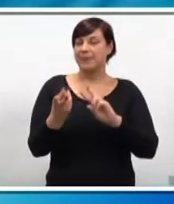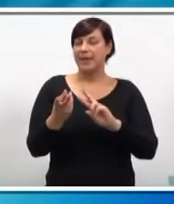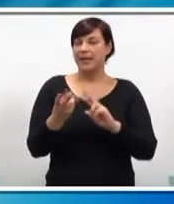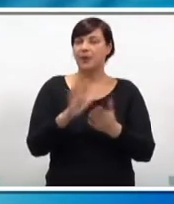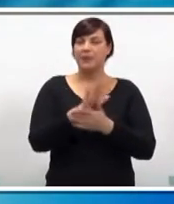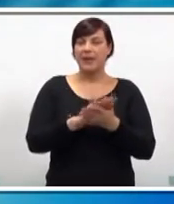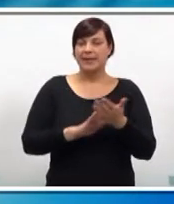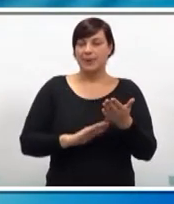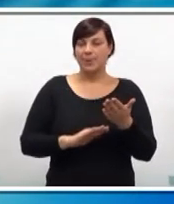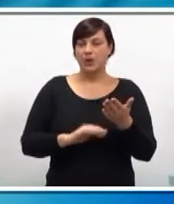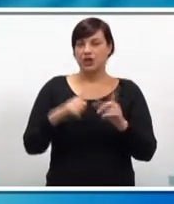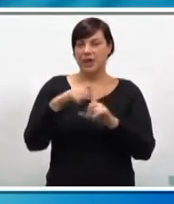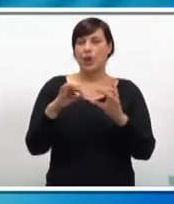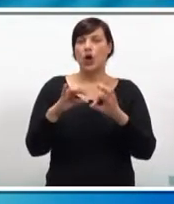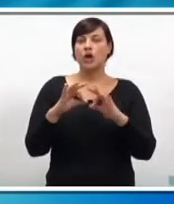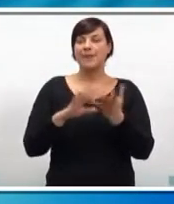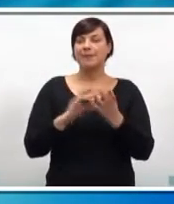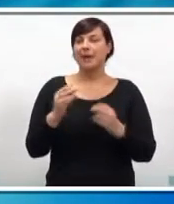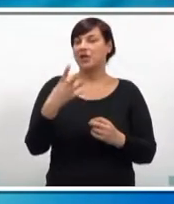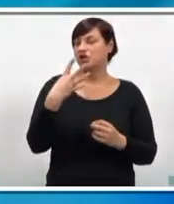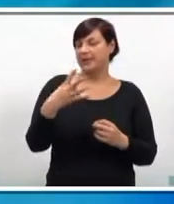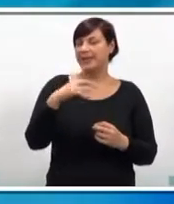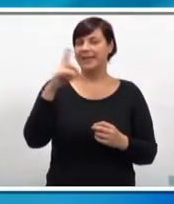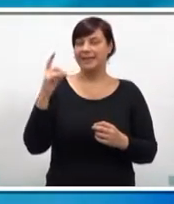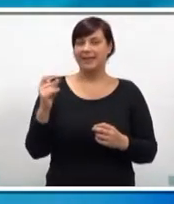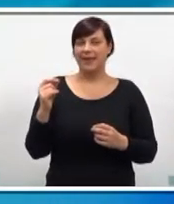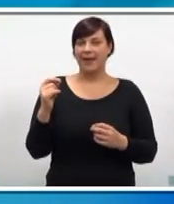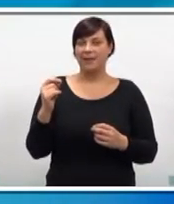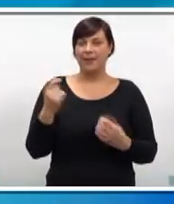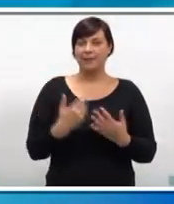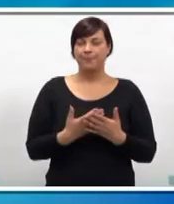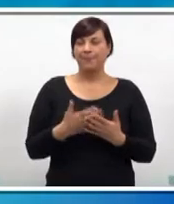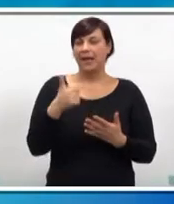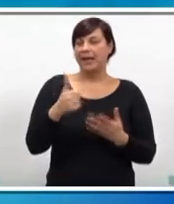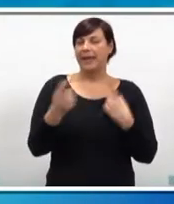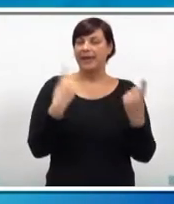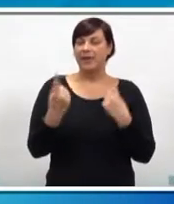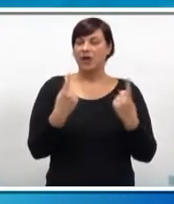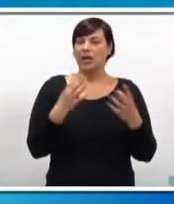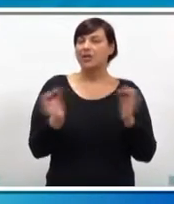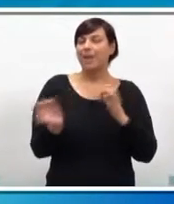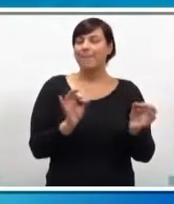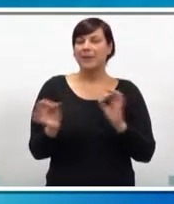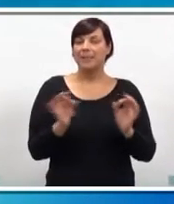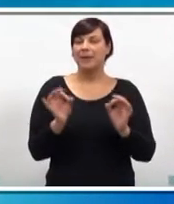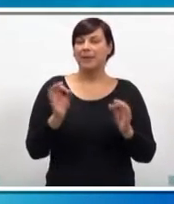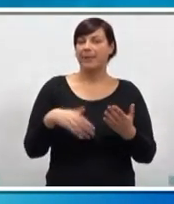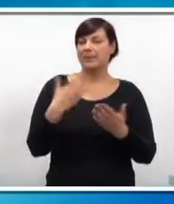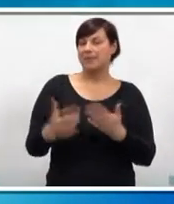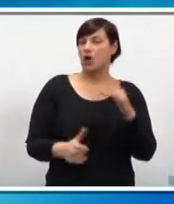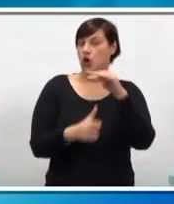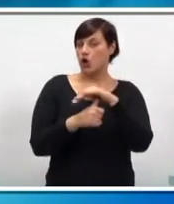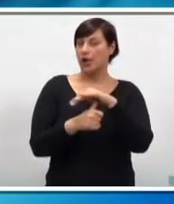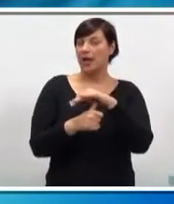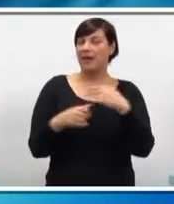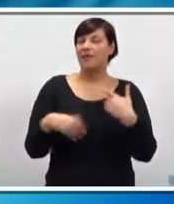Danas započinjemo s korizmom. To je 40-dnevni jedan događaj, odnosno priprema za ono glavno